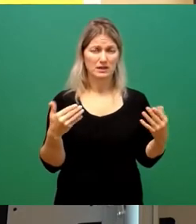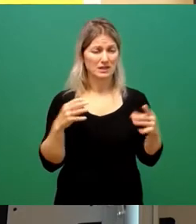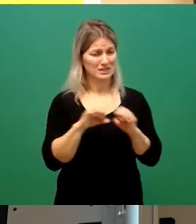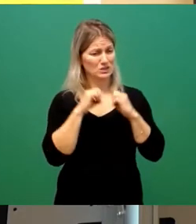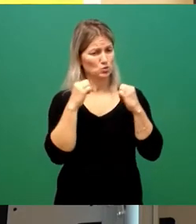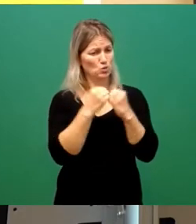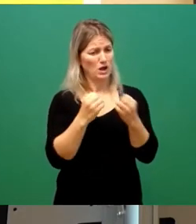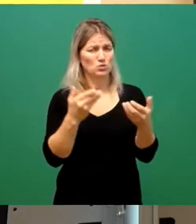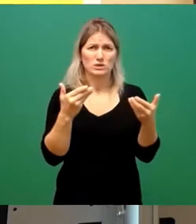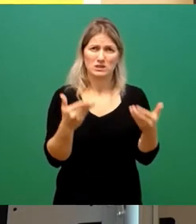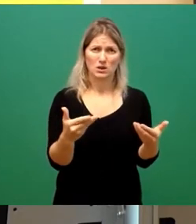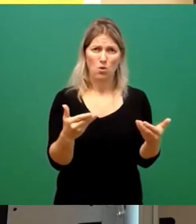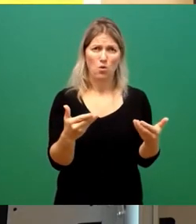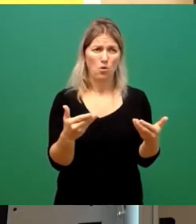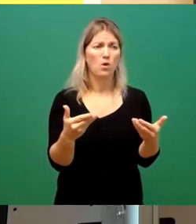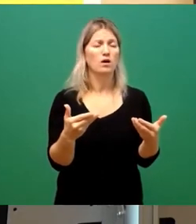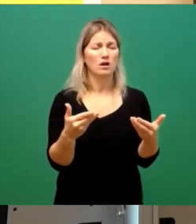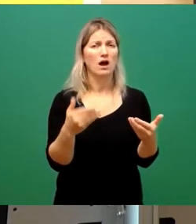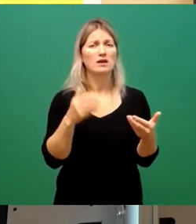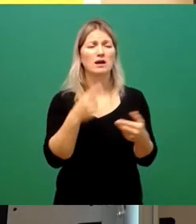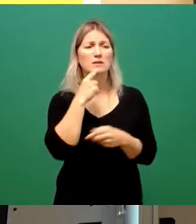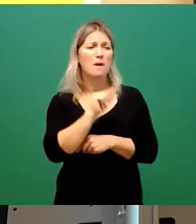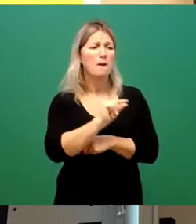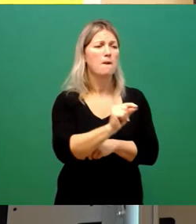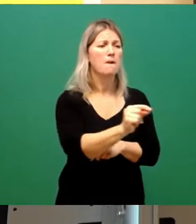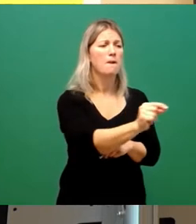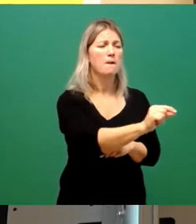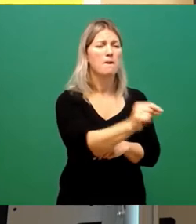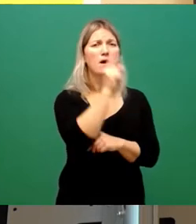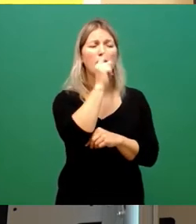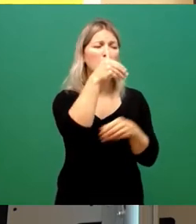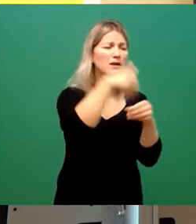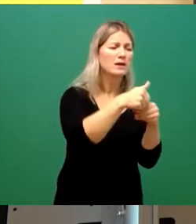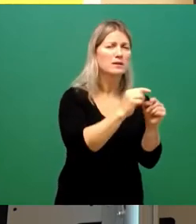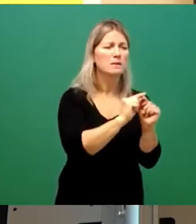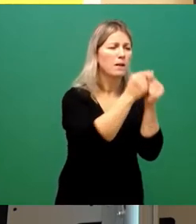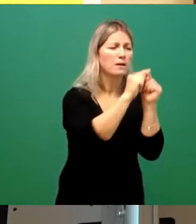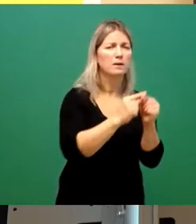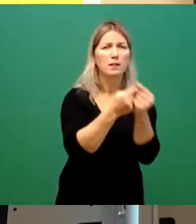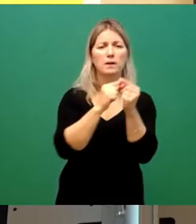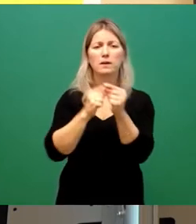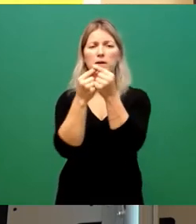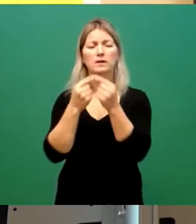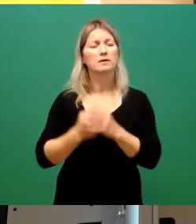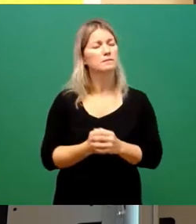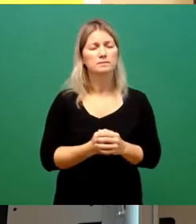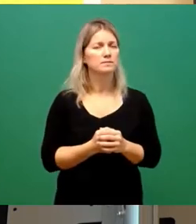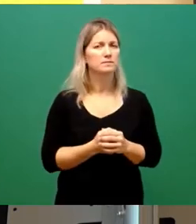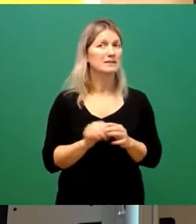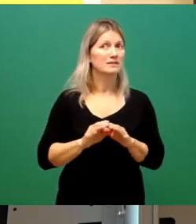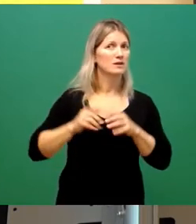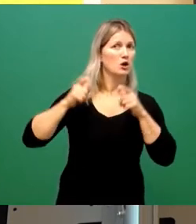sollte man nicht im Klein-Klein diskutieren, sondern die großen Entwicklungen im Blick haben und in